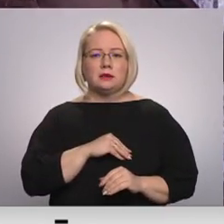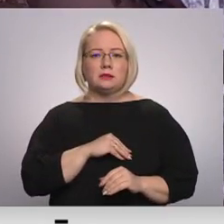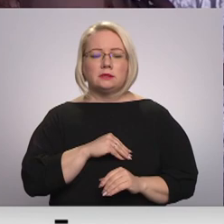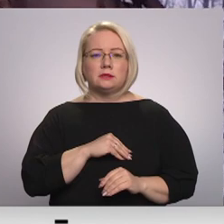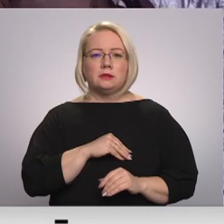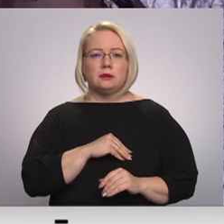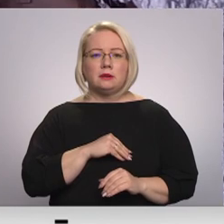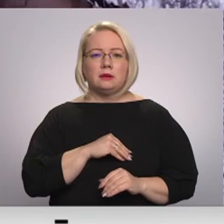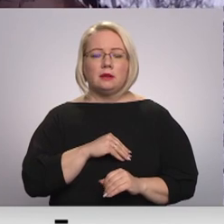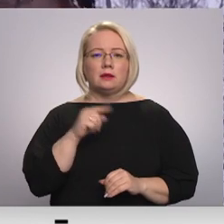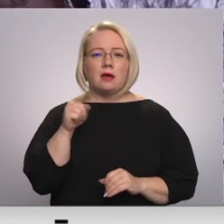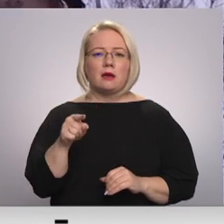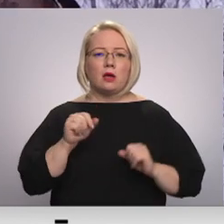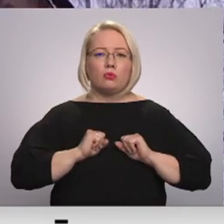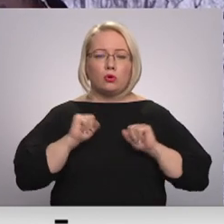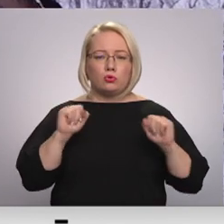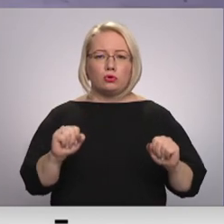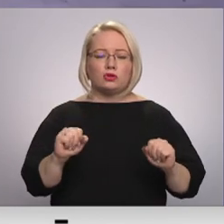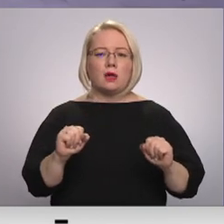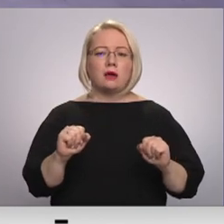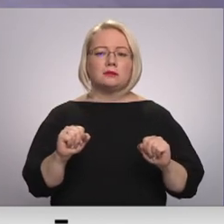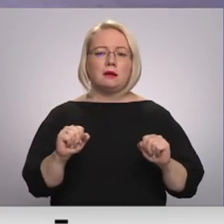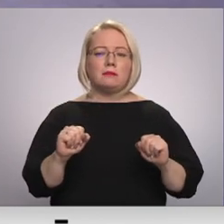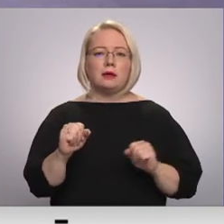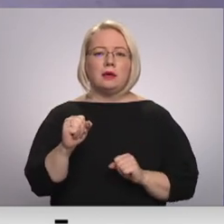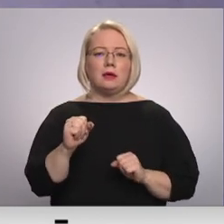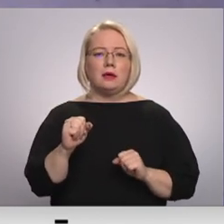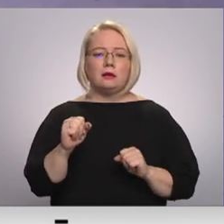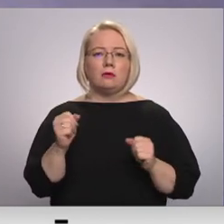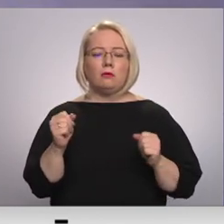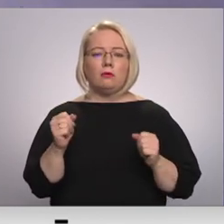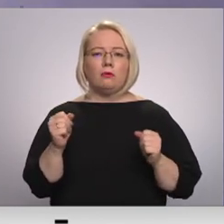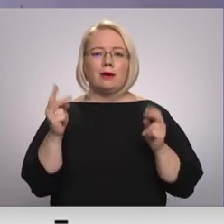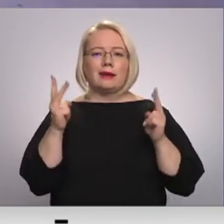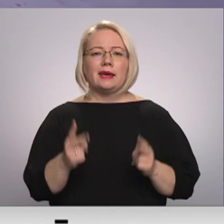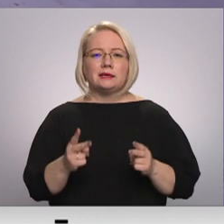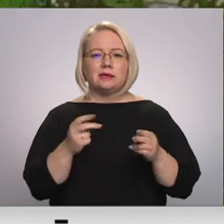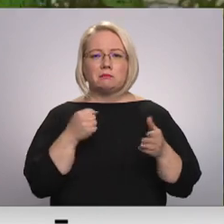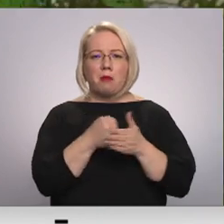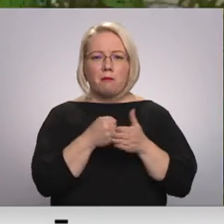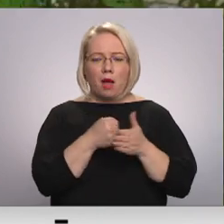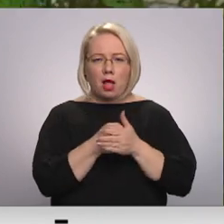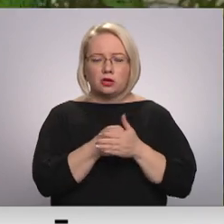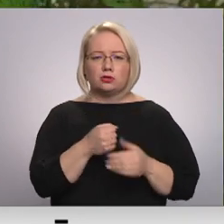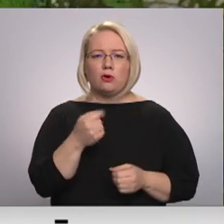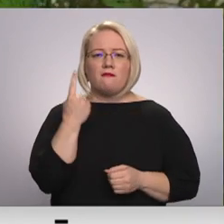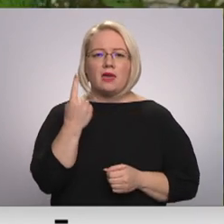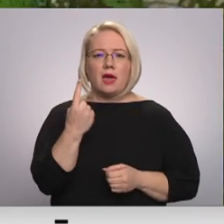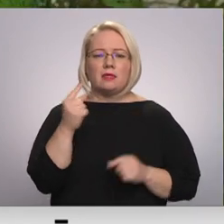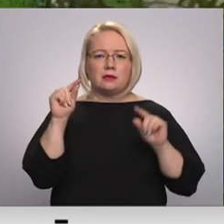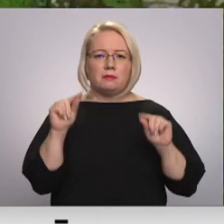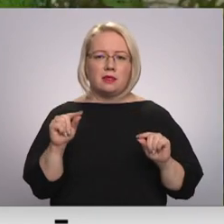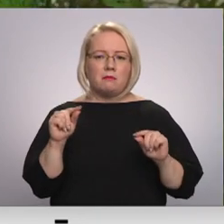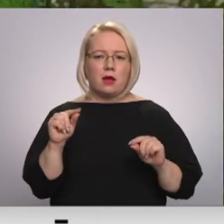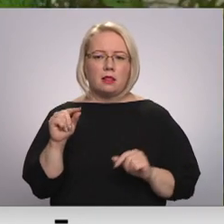tā, ka viņam nodrošināsim krīzes pabalstu. Tas ir vienas minimālās